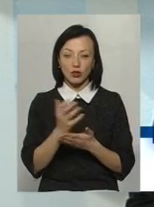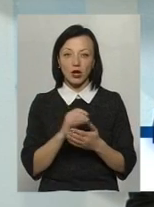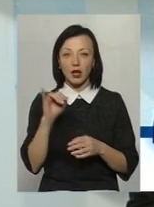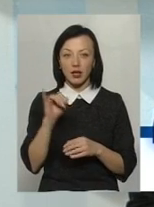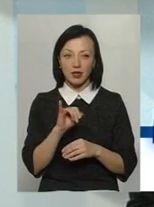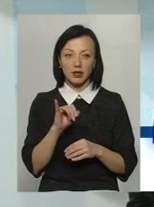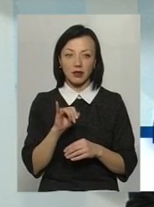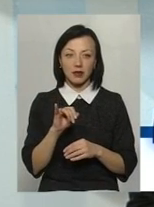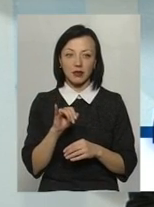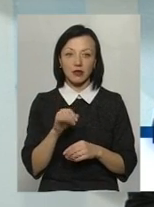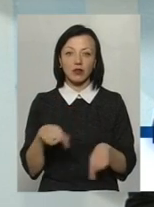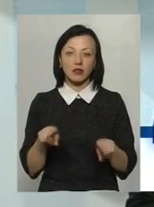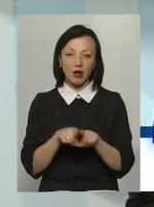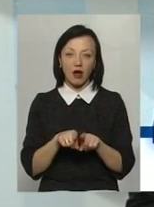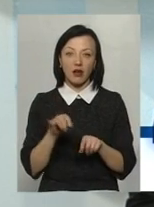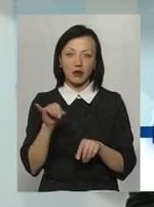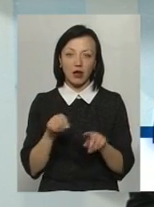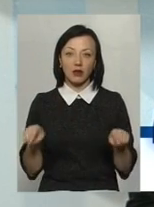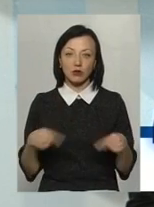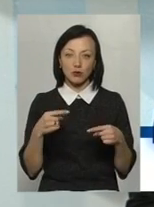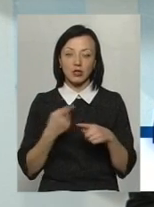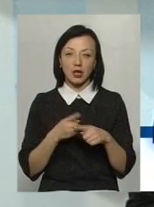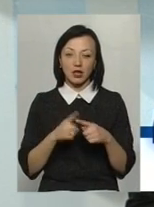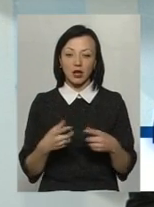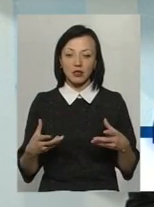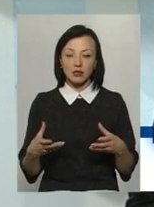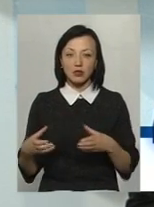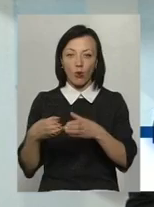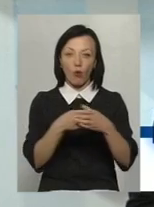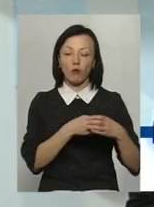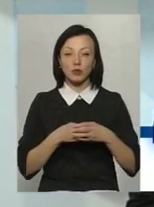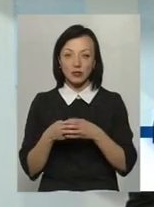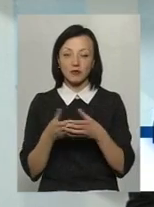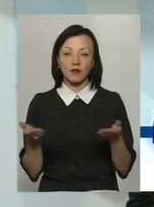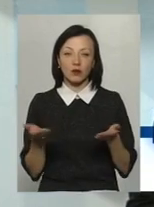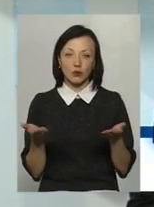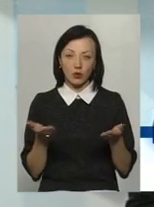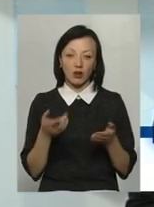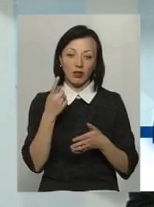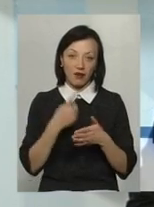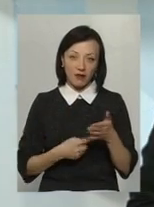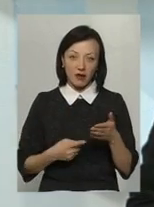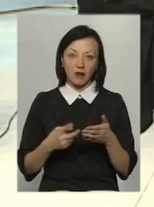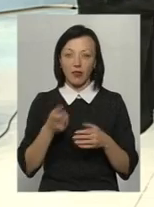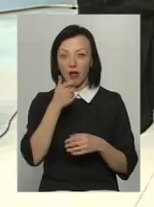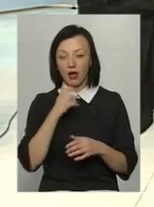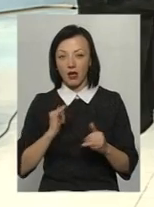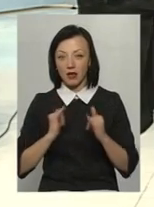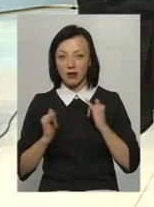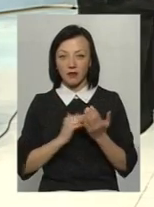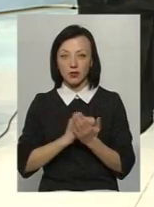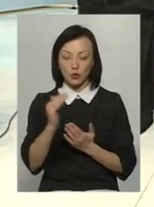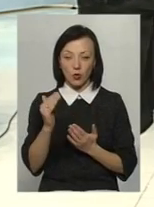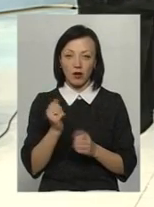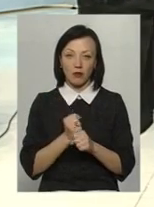ось так організується. Тобто це сообщество, яке на довері, на етиці, високій